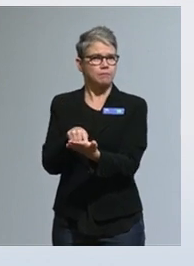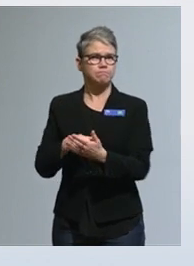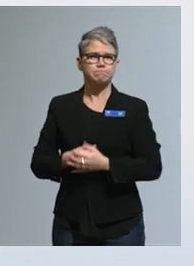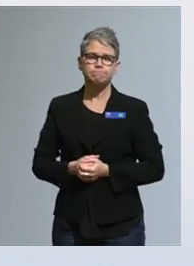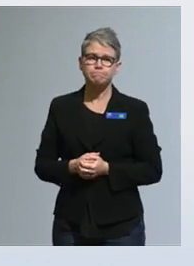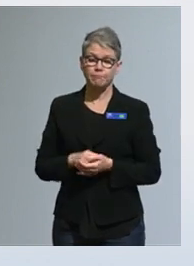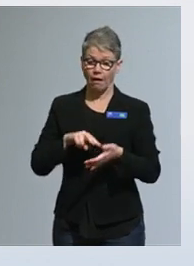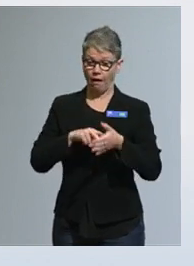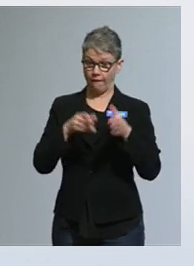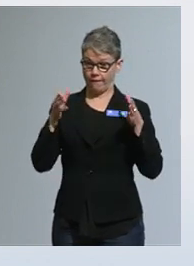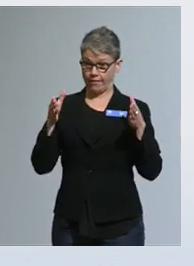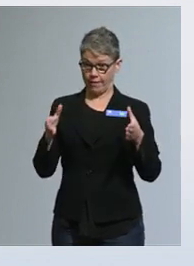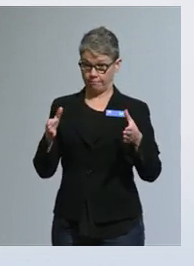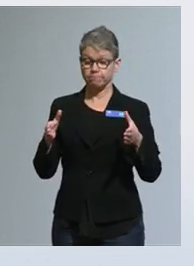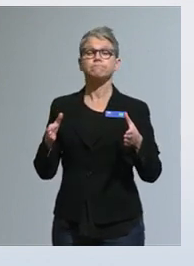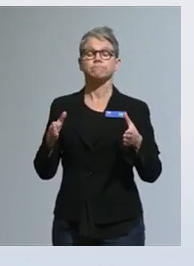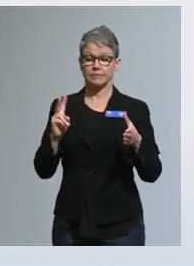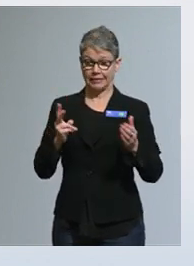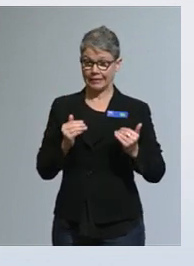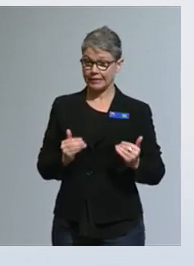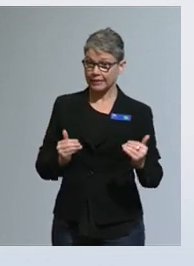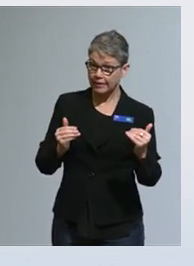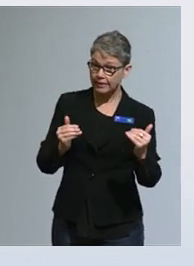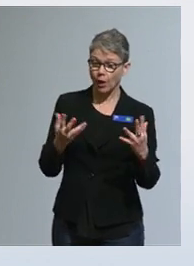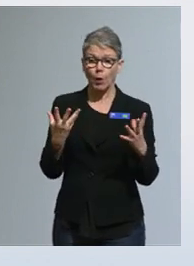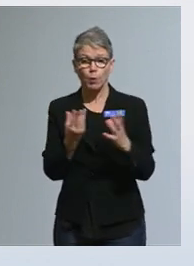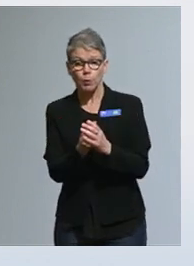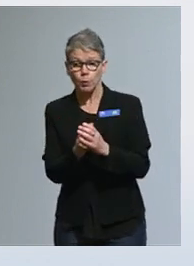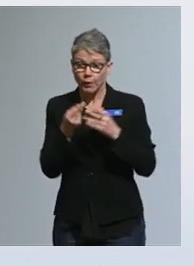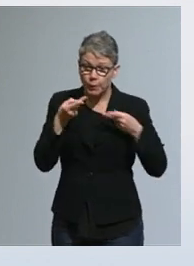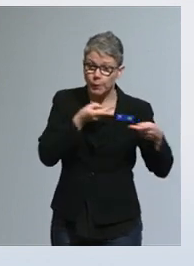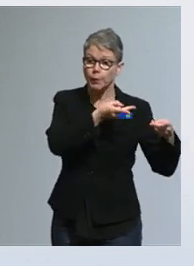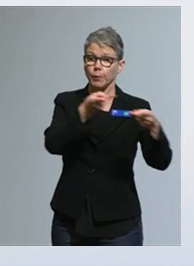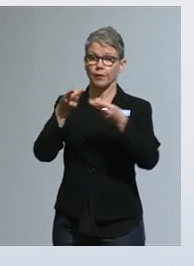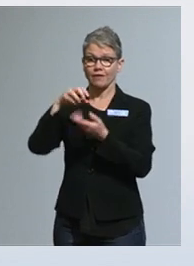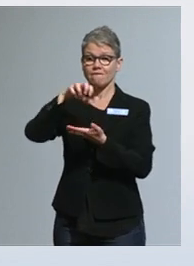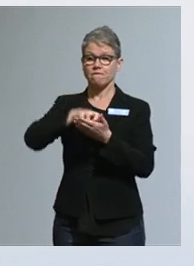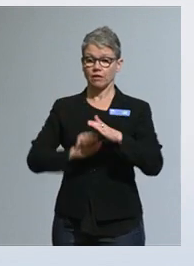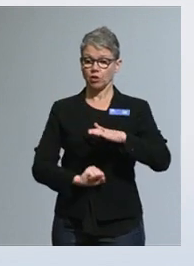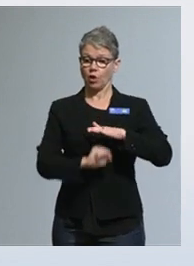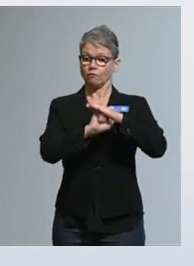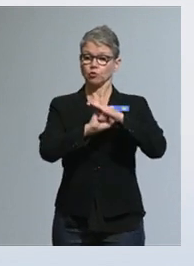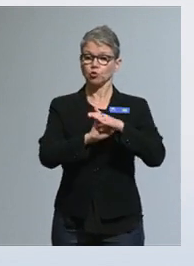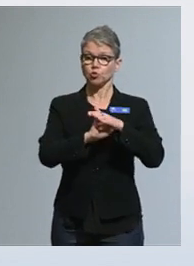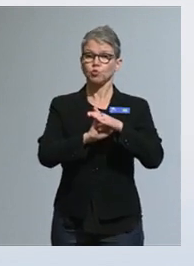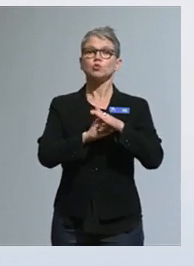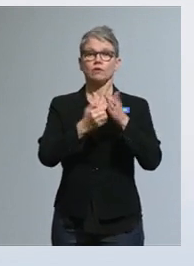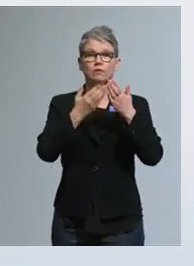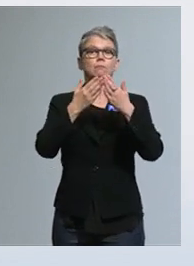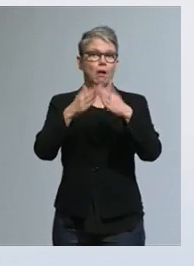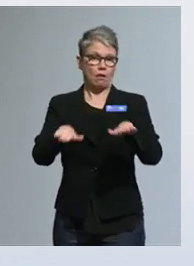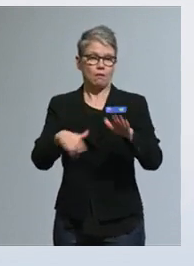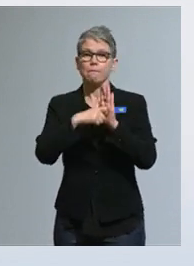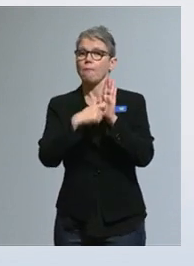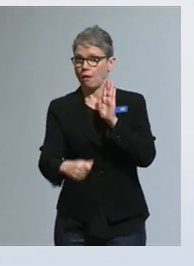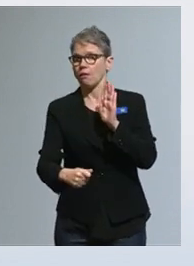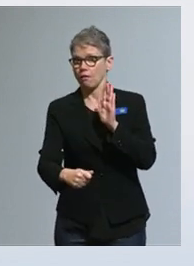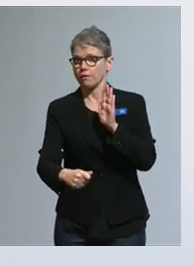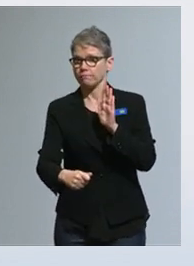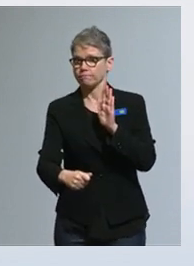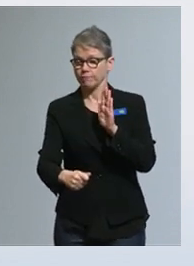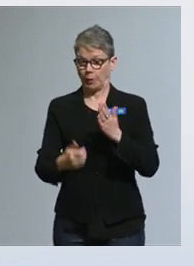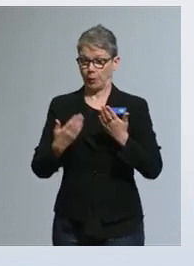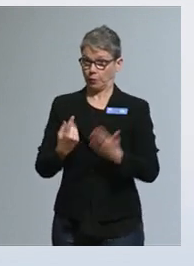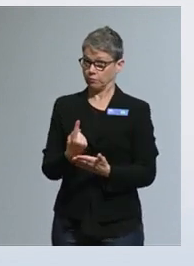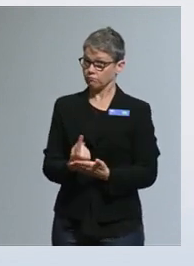Hankkeessa kehitetään yhteen ja yhtenäinen valtioavustustoiminnan toimintamalli. Tässä